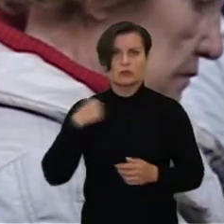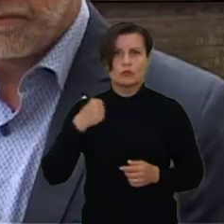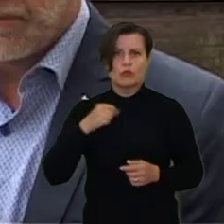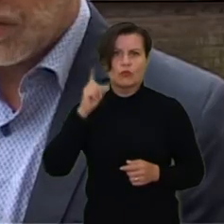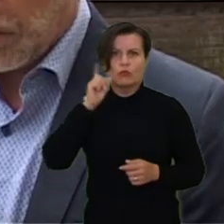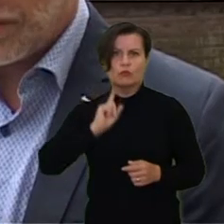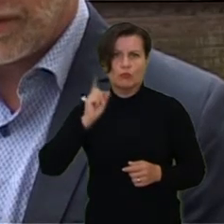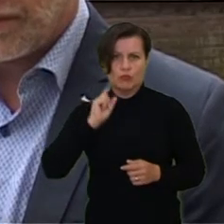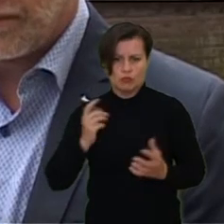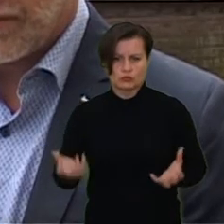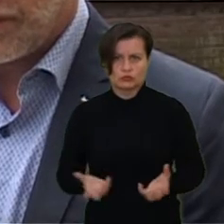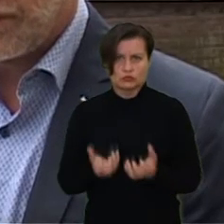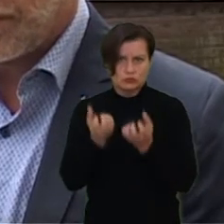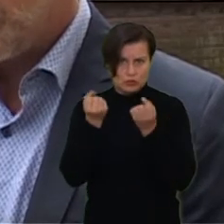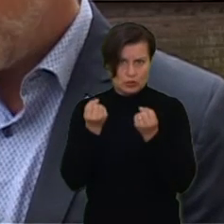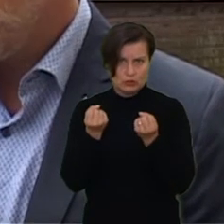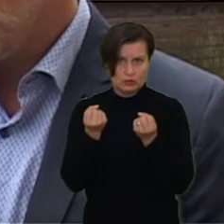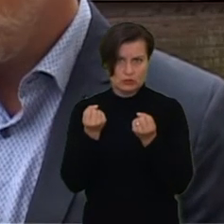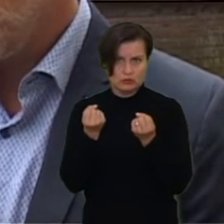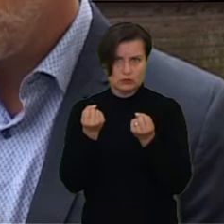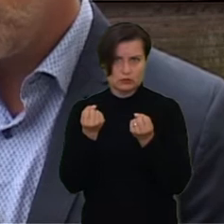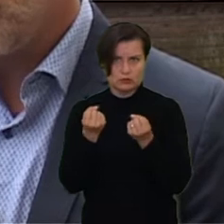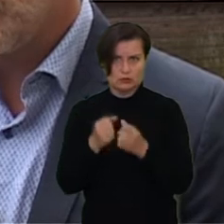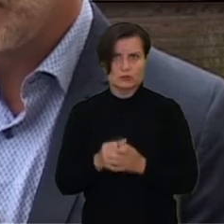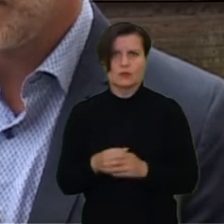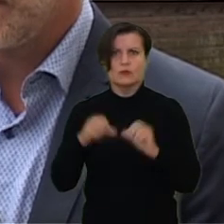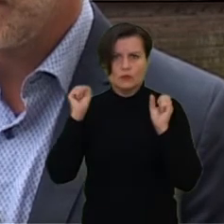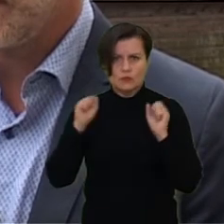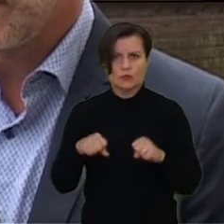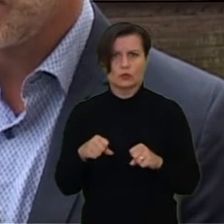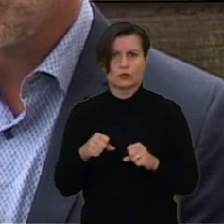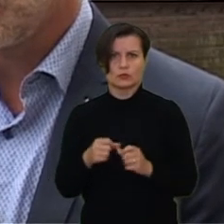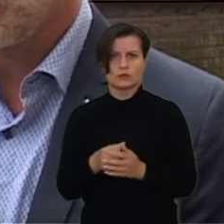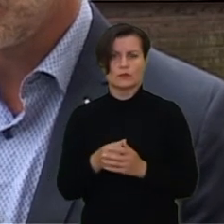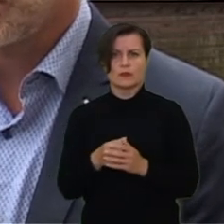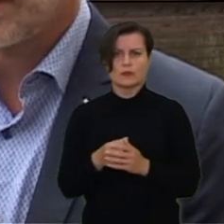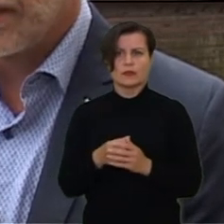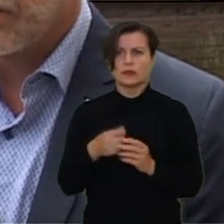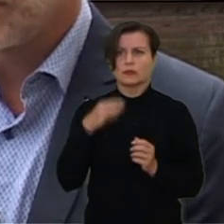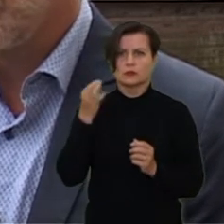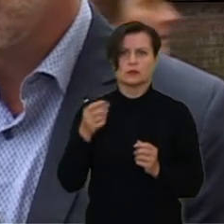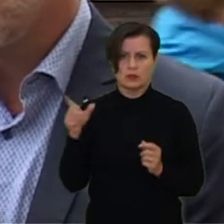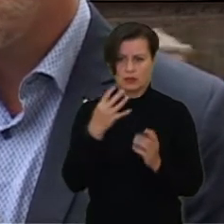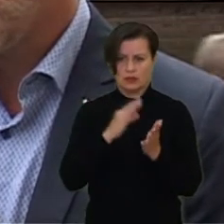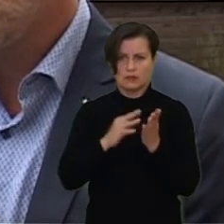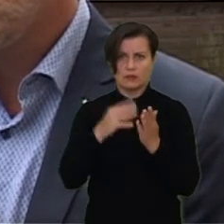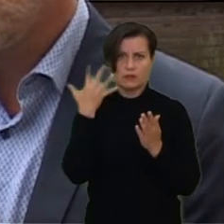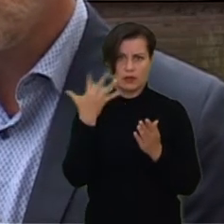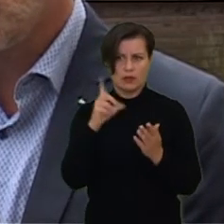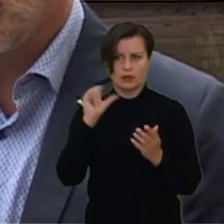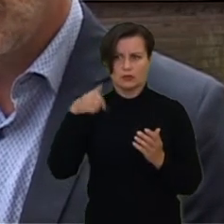Žmonės trokšta išgelbimo, galima taip pasakyti, ir aišku Lutero tada tos 95